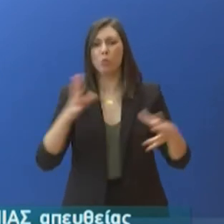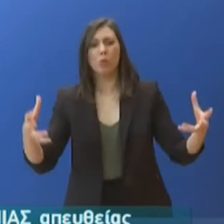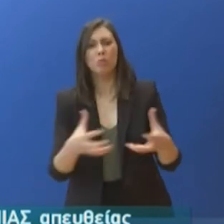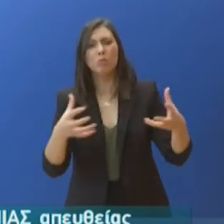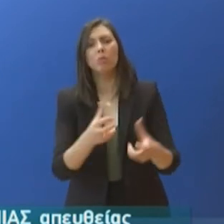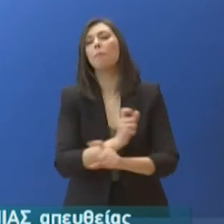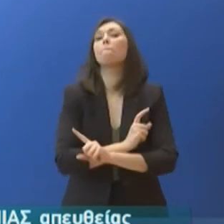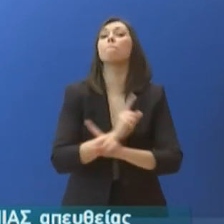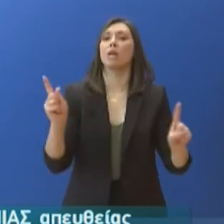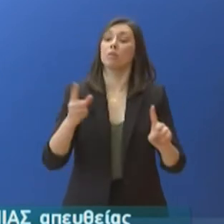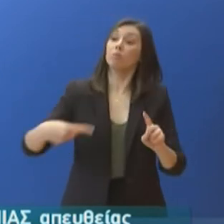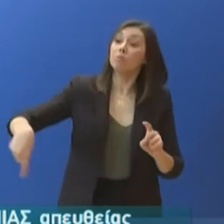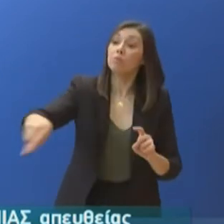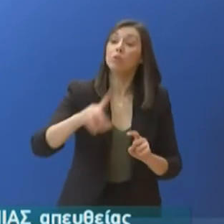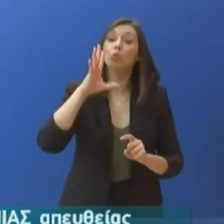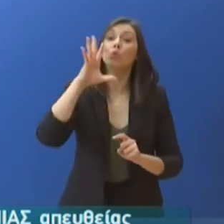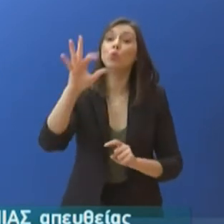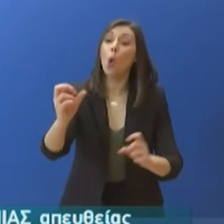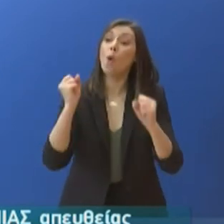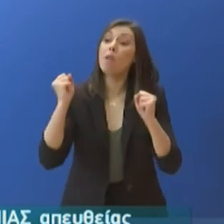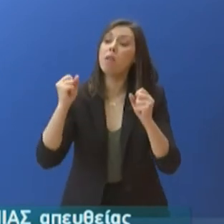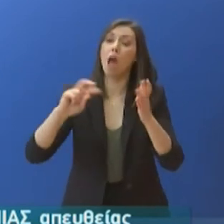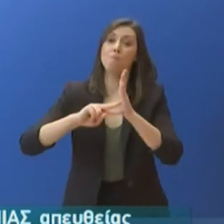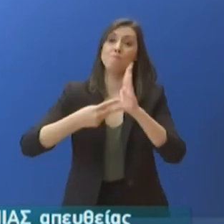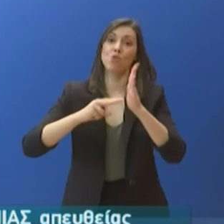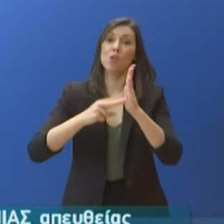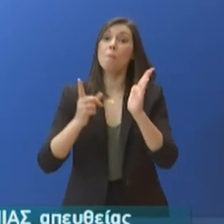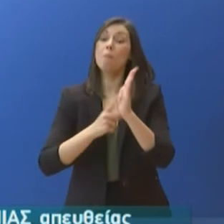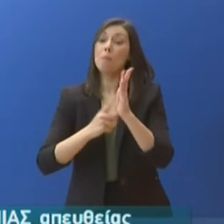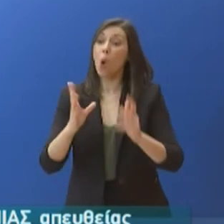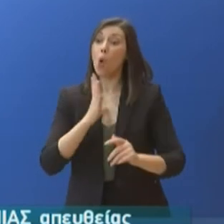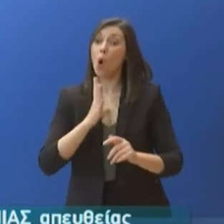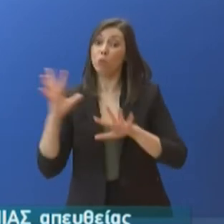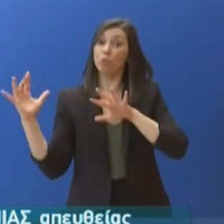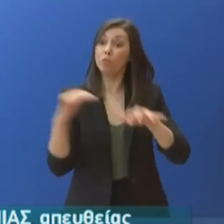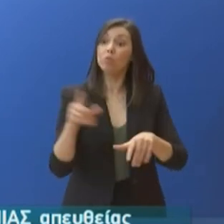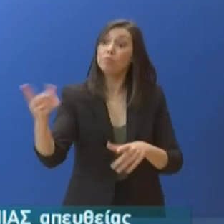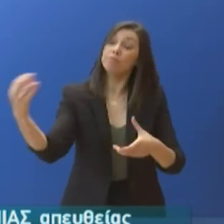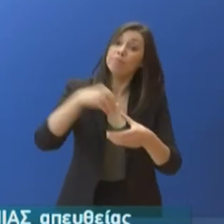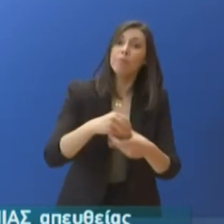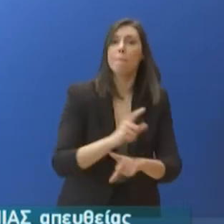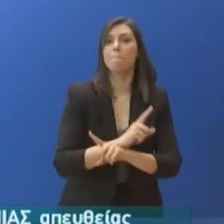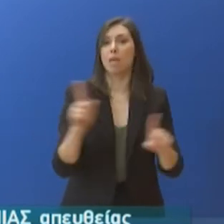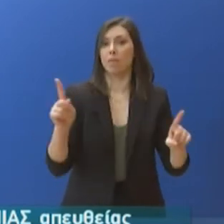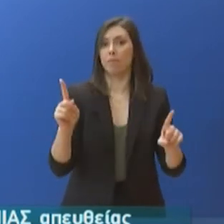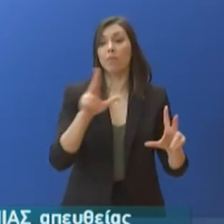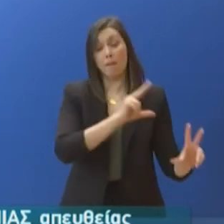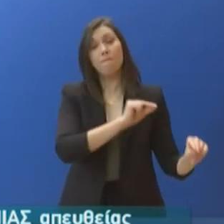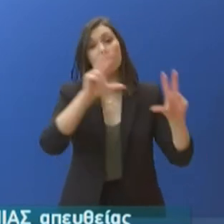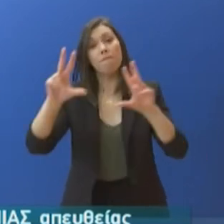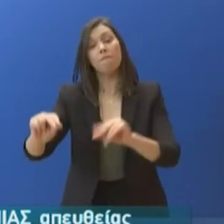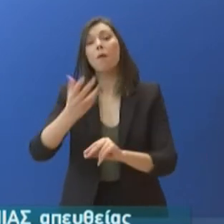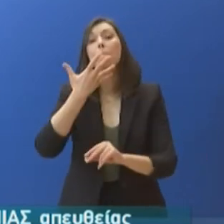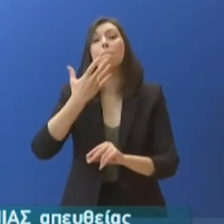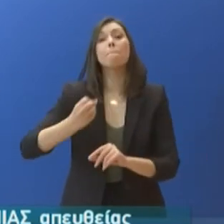συνοστισμό σε χώρους που συγκεντρώνονται πολλοί κόσμος. Στην ίδια κατεύθυνση, τόσο οι Ιεράς Σύνοδος, όσο και οι Μητροπολίτες συστήνουν να